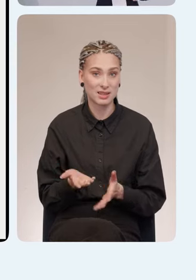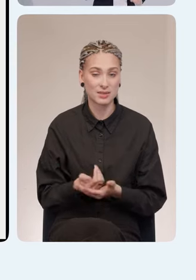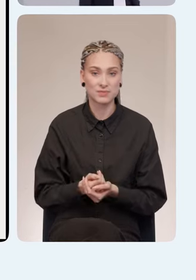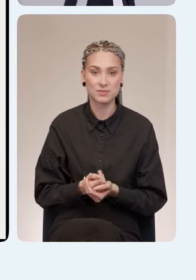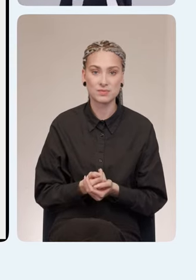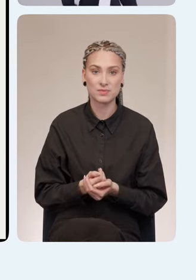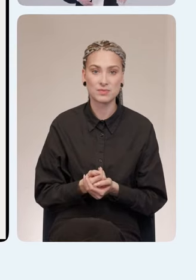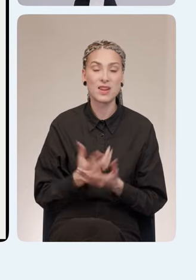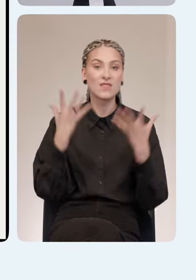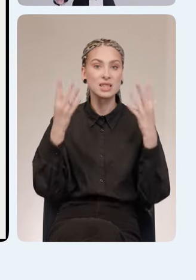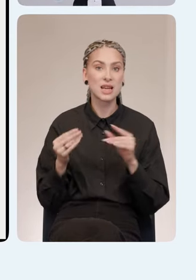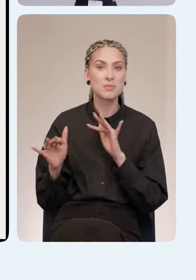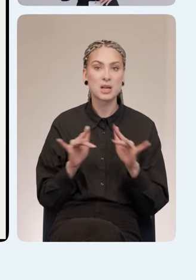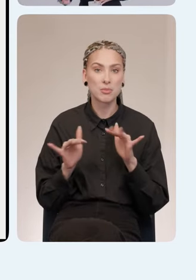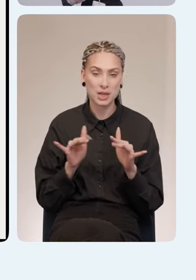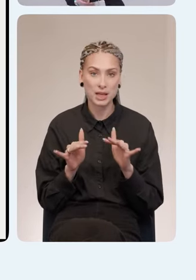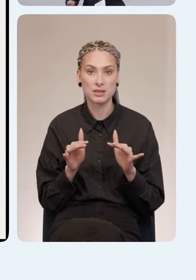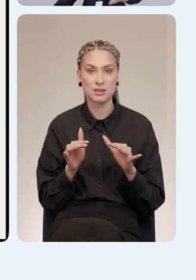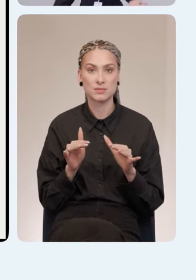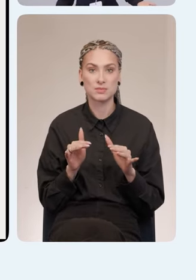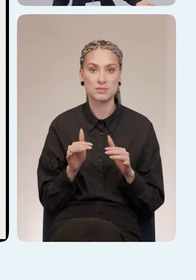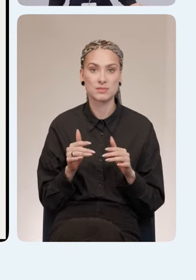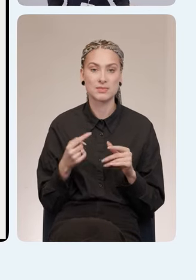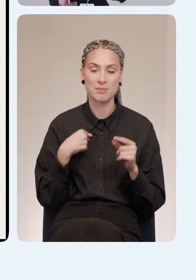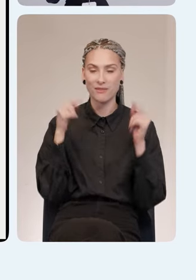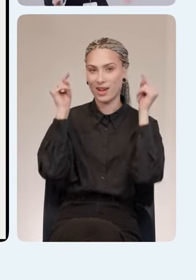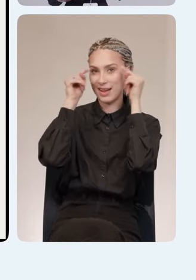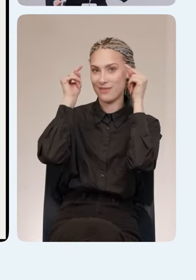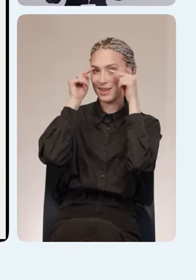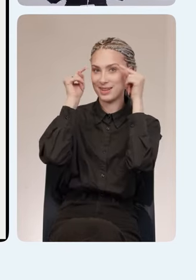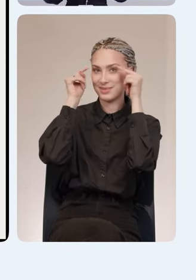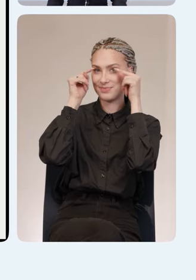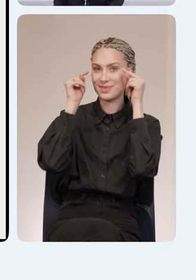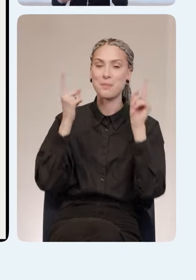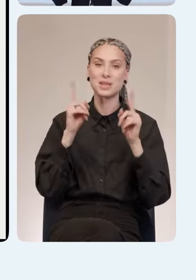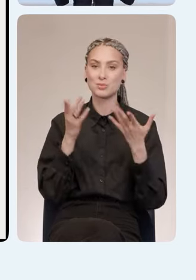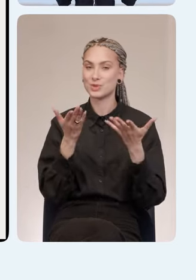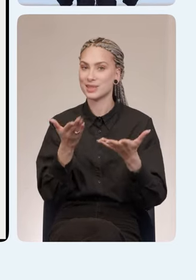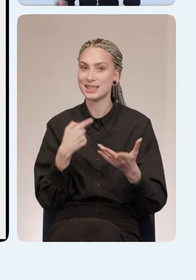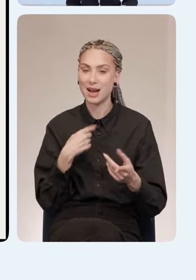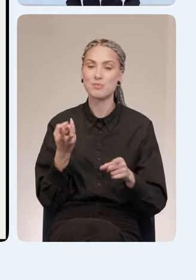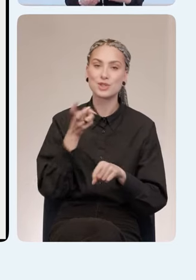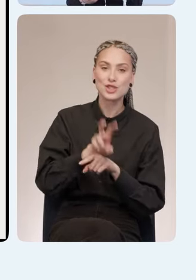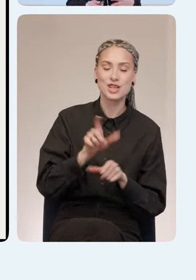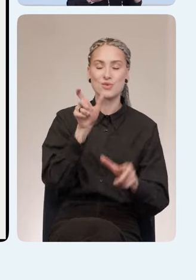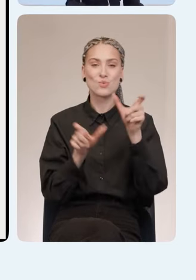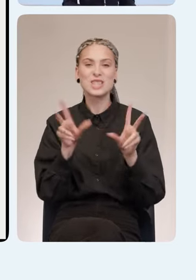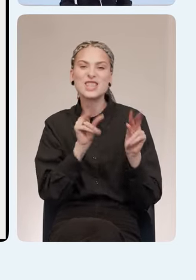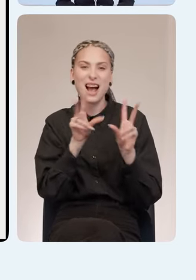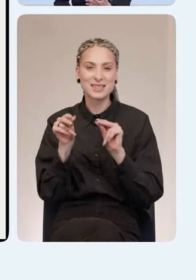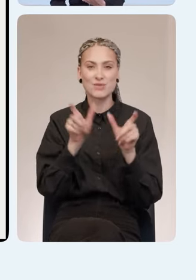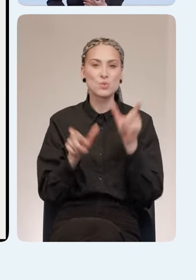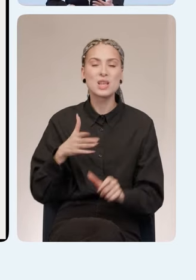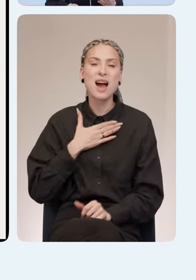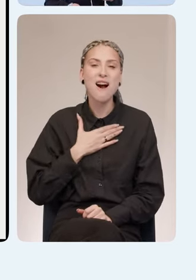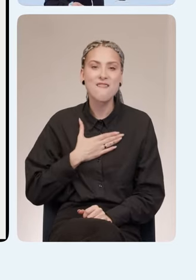А, и в день мероприятия в итоге вы как бы в кайфах, потому что к вам пришли люди счастливые, люди довольные,